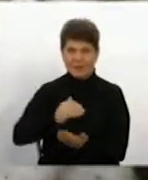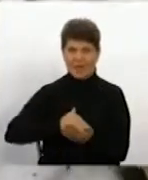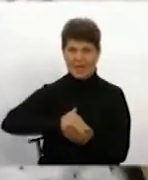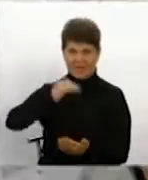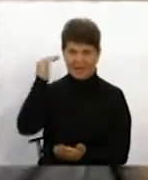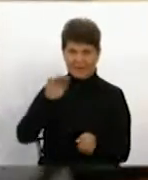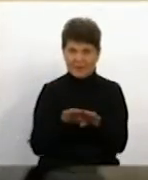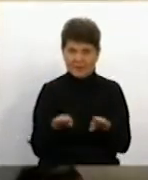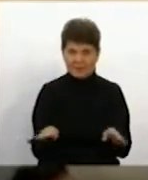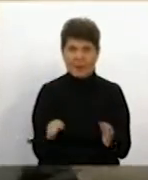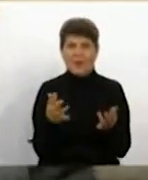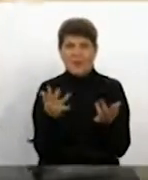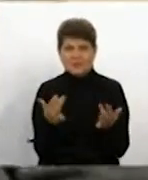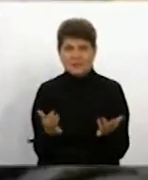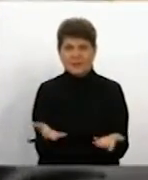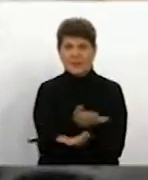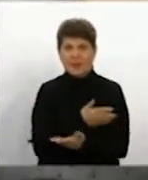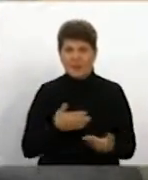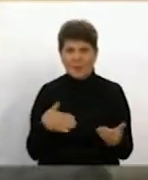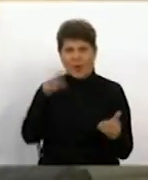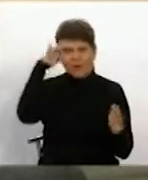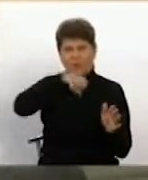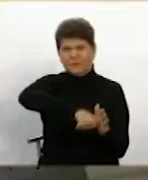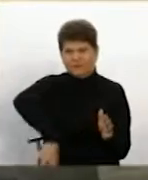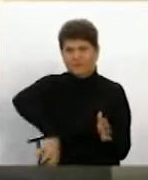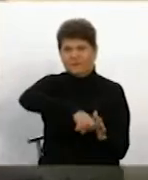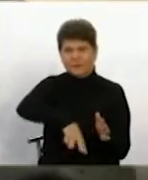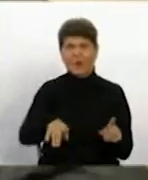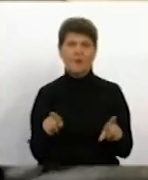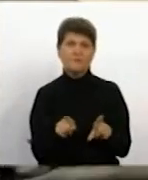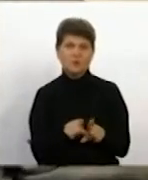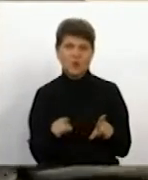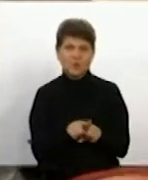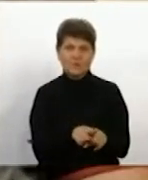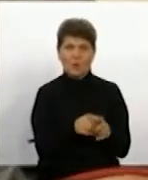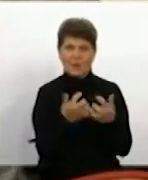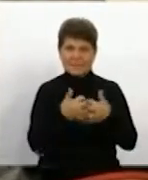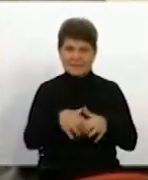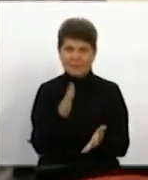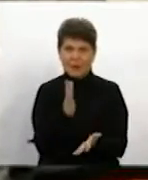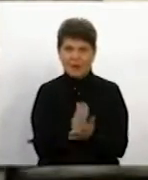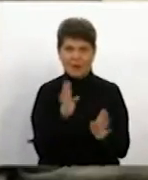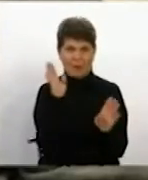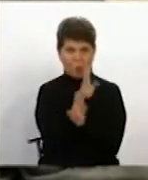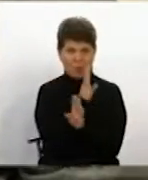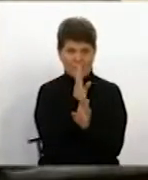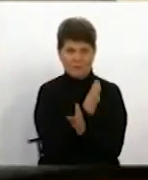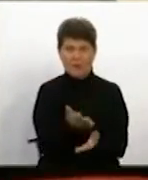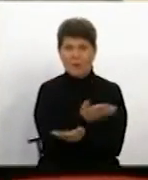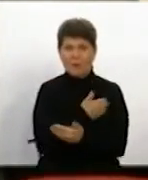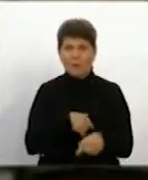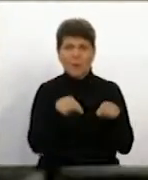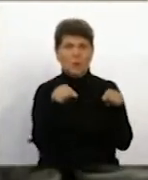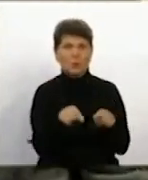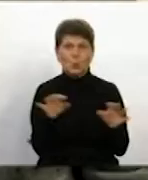Скільки б ми не зливали зараз там воду, якщо в даній системі є повітря, ми його тут